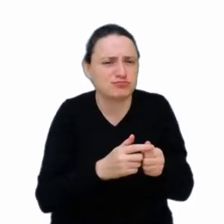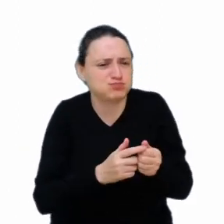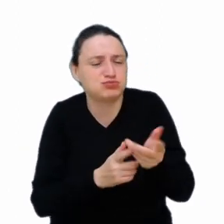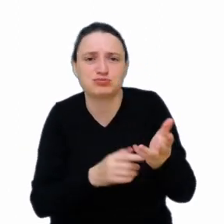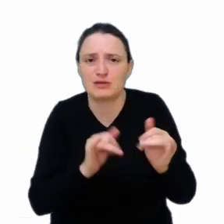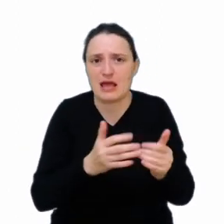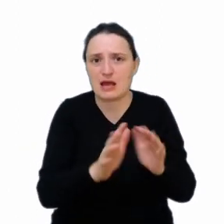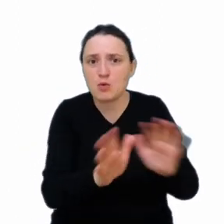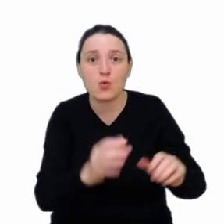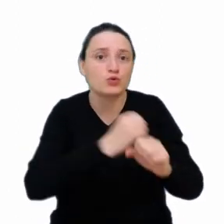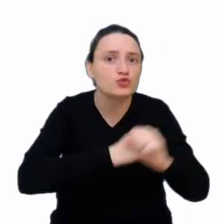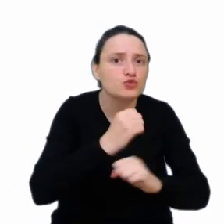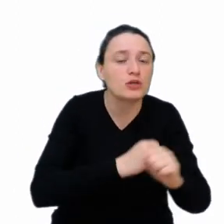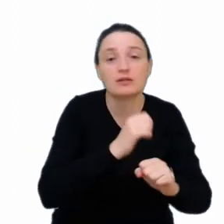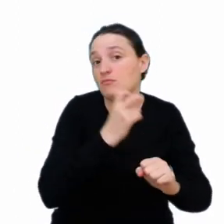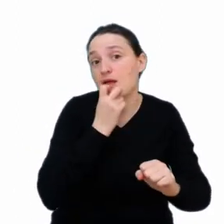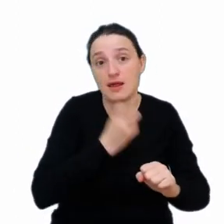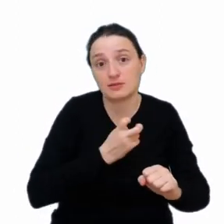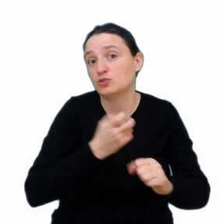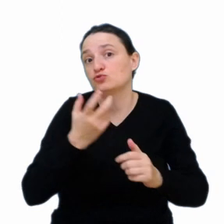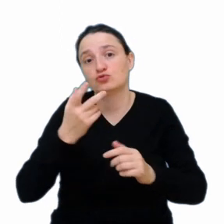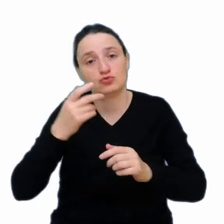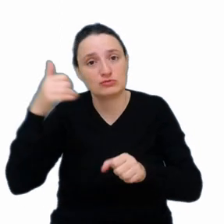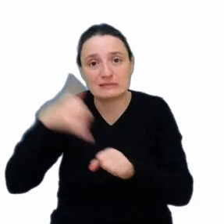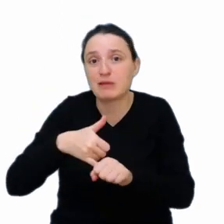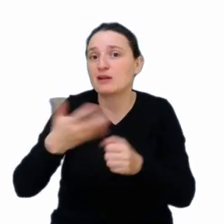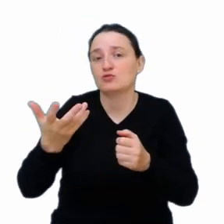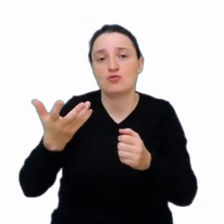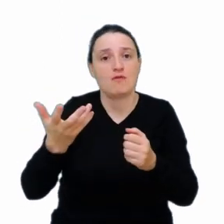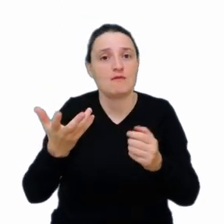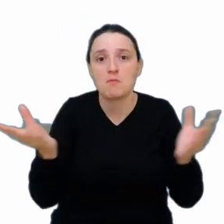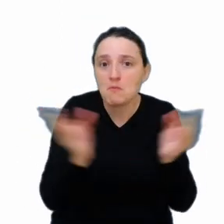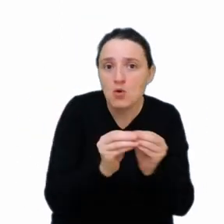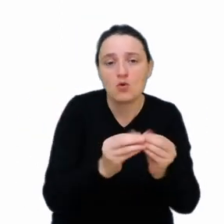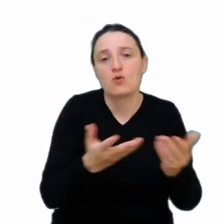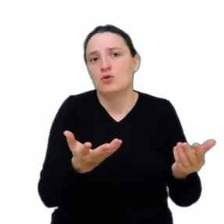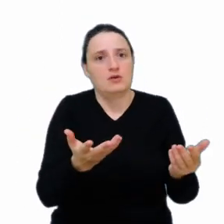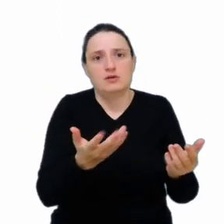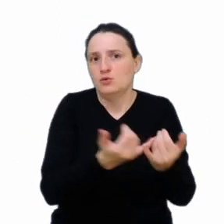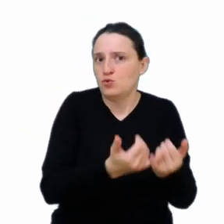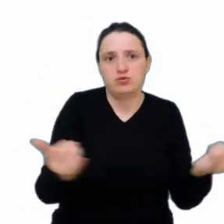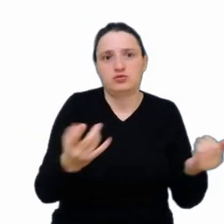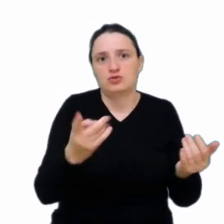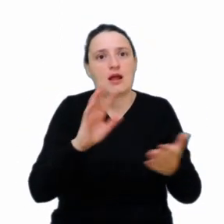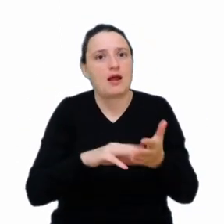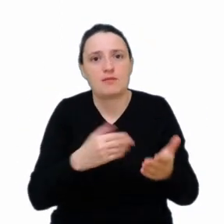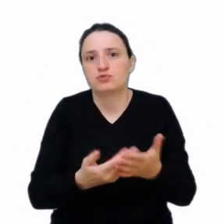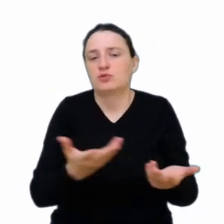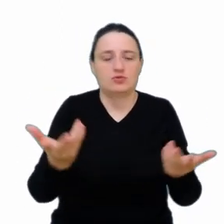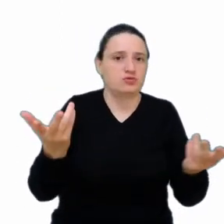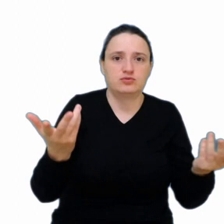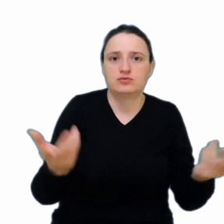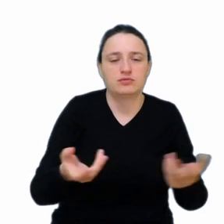żeby obsłużyć silnik, czy to jest elektryczny, czy to jest spalinowy, czy to jest hybrydowy, żeby obsłużyć różnego rodzaju media i inne elementy. Te wszystkie przykłady tam są.